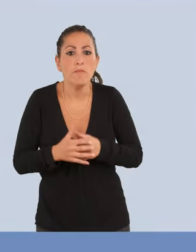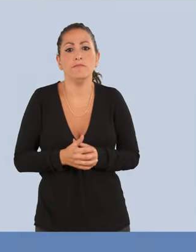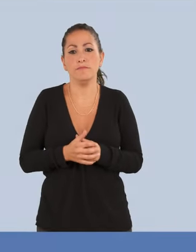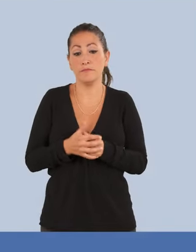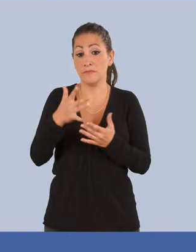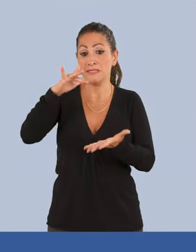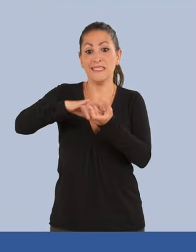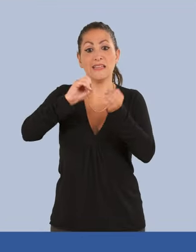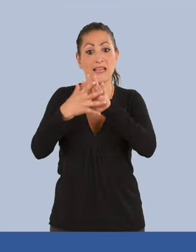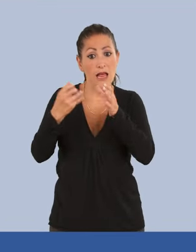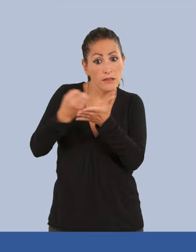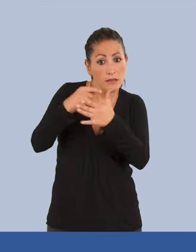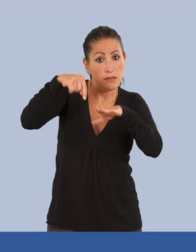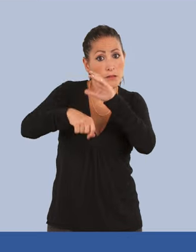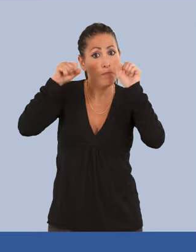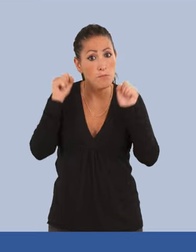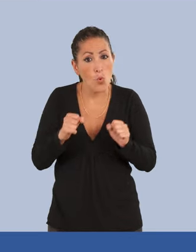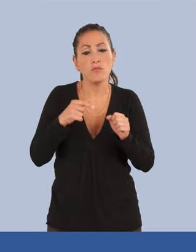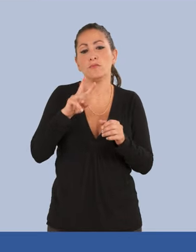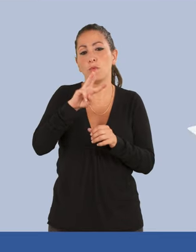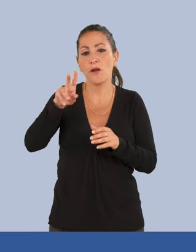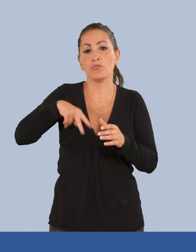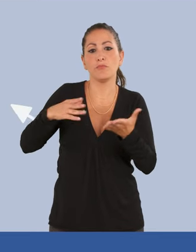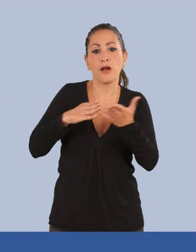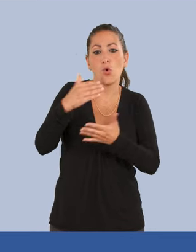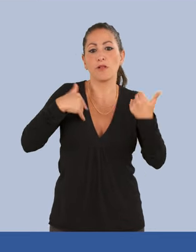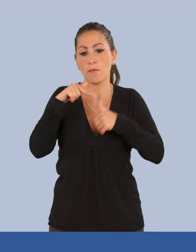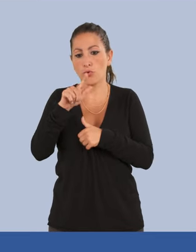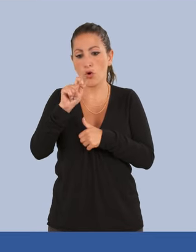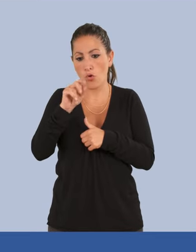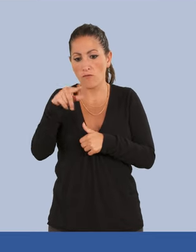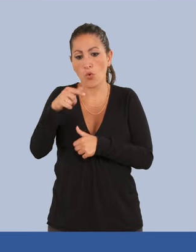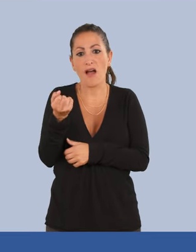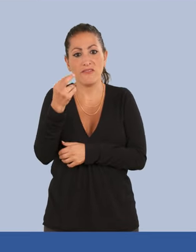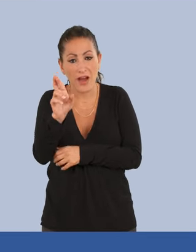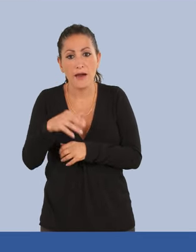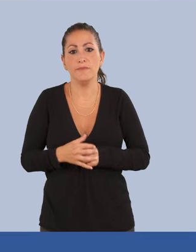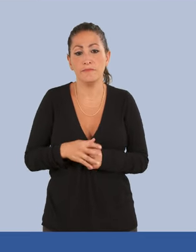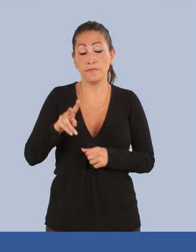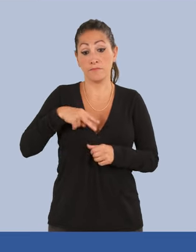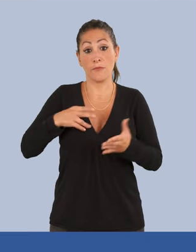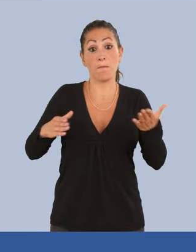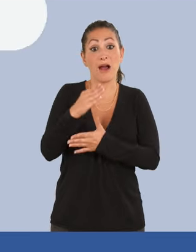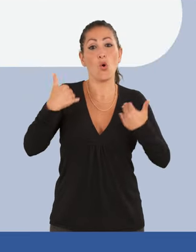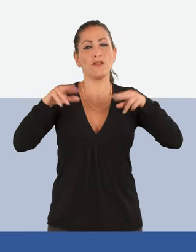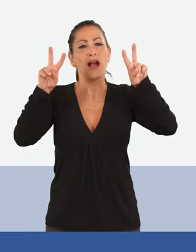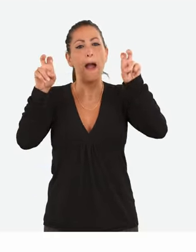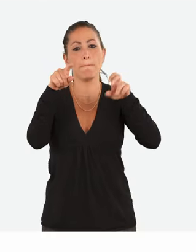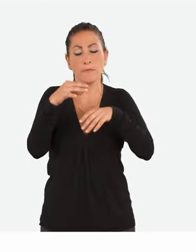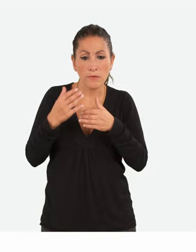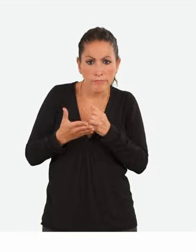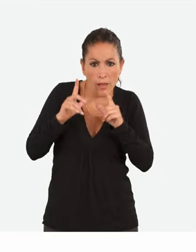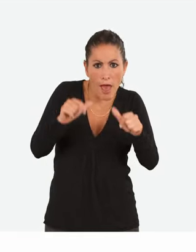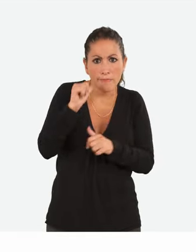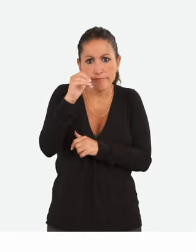Pour en savoir plus, rendez-vous sur notre site internet www.monparcourshandicap.gouv.fr